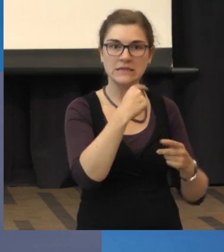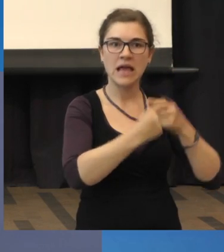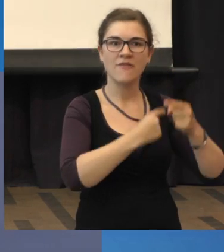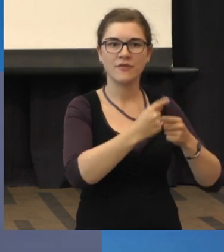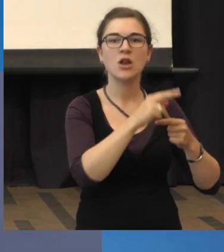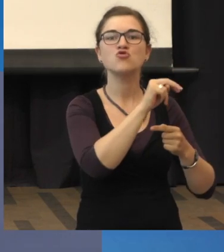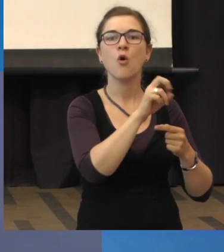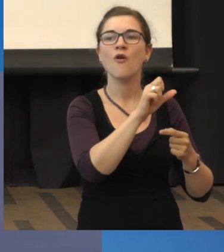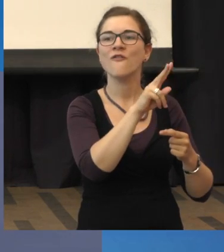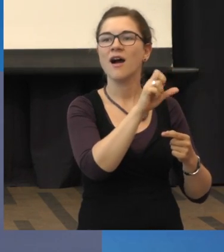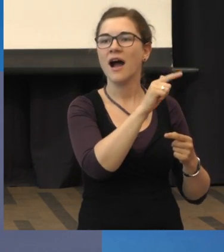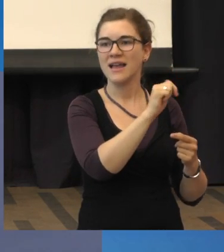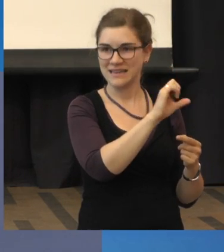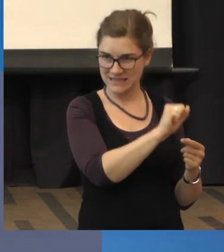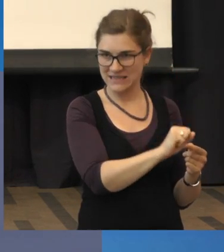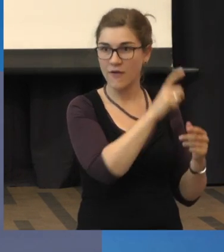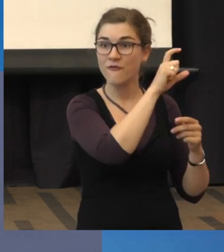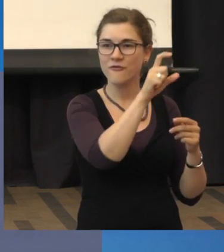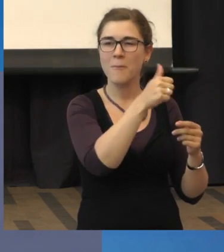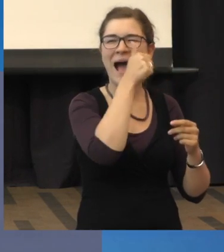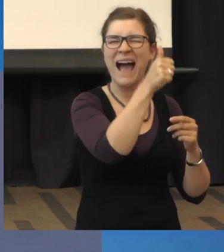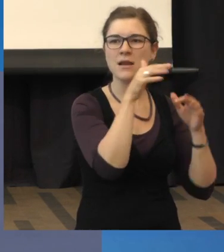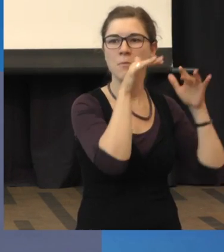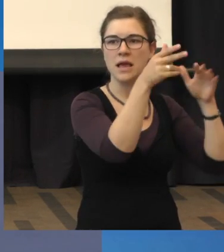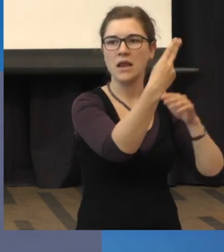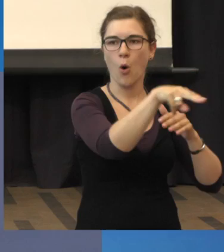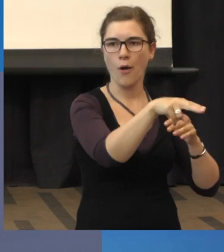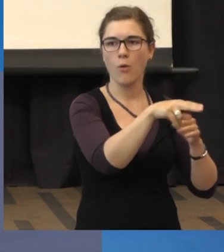Firma Novartis eine Milliarde gekostet. Eine Milliarde.